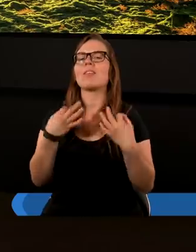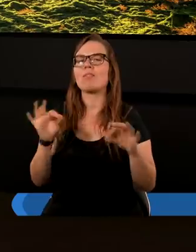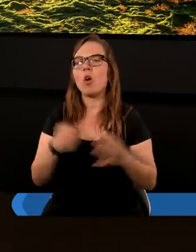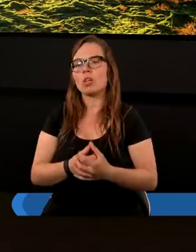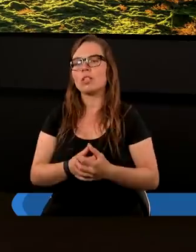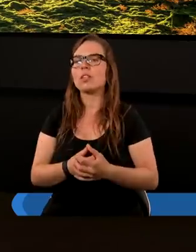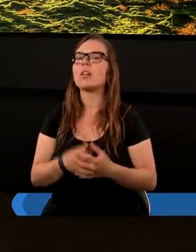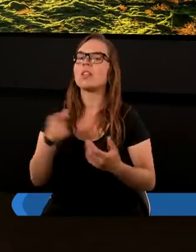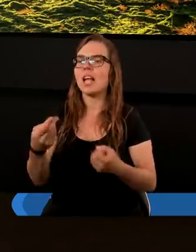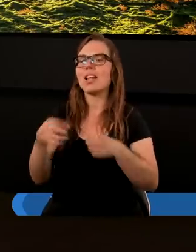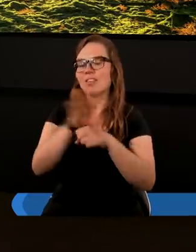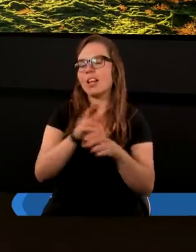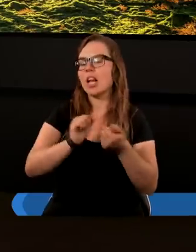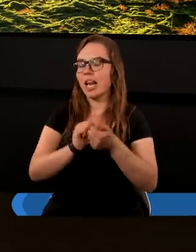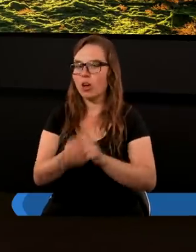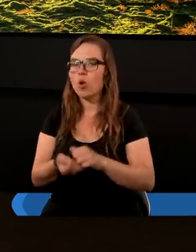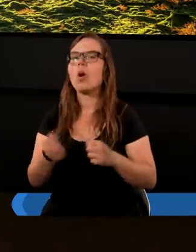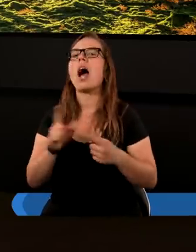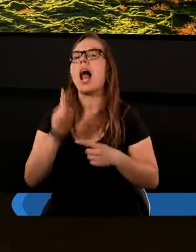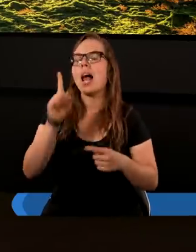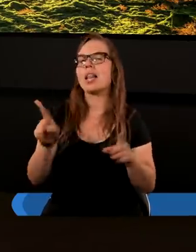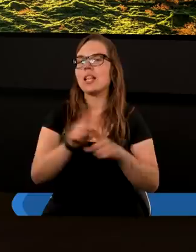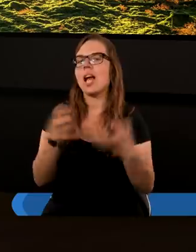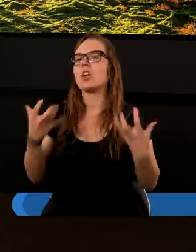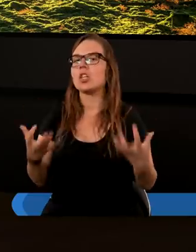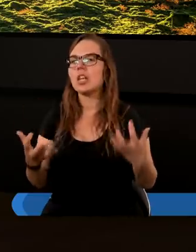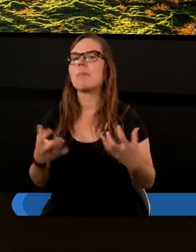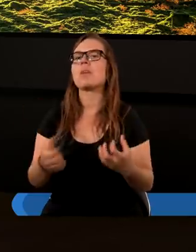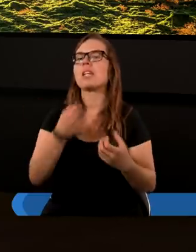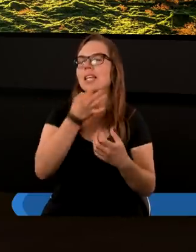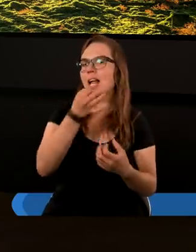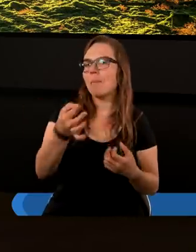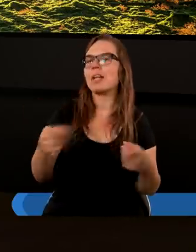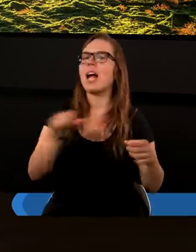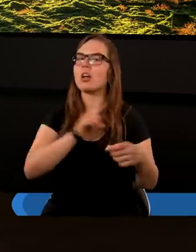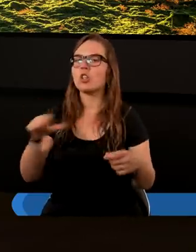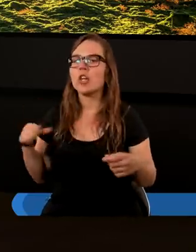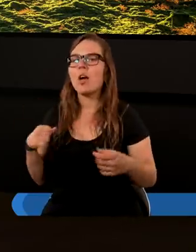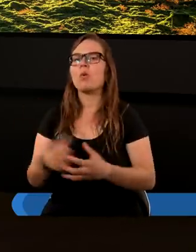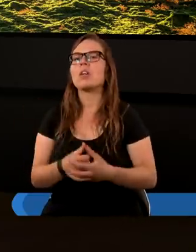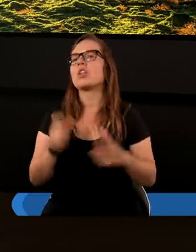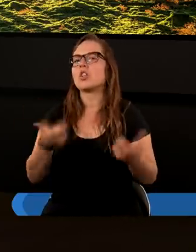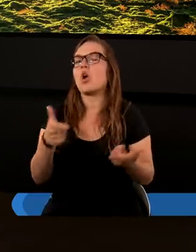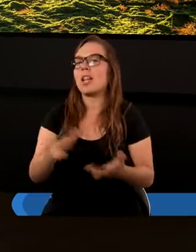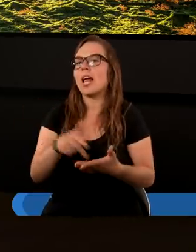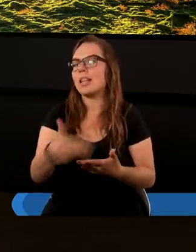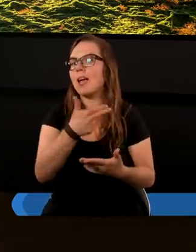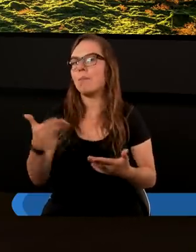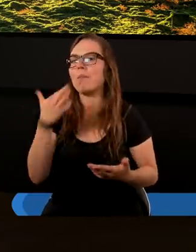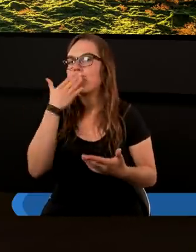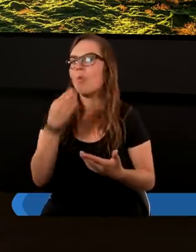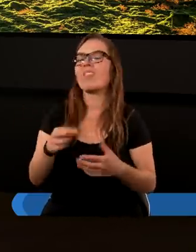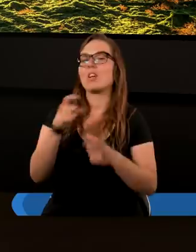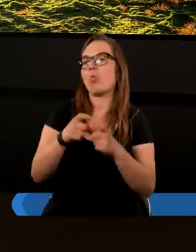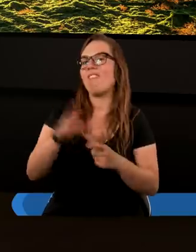Takie zwiedzenia są, ale chcemy też zapytać się, co na ten temat mówi